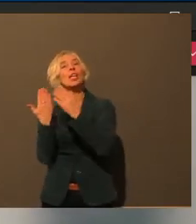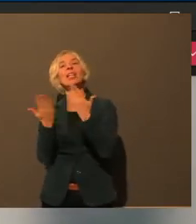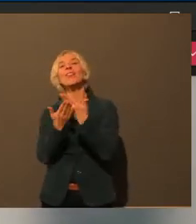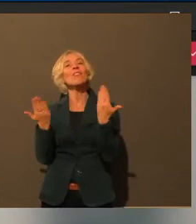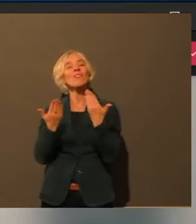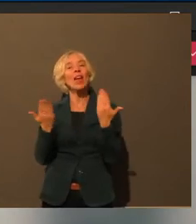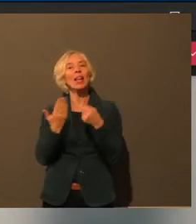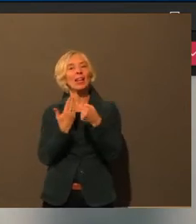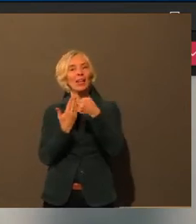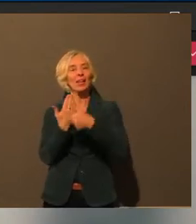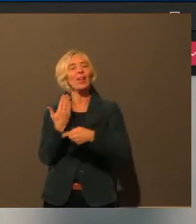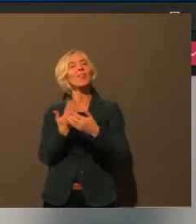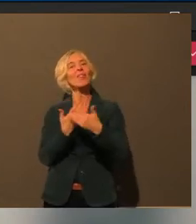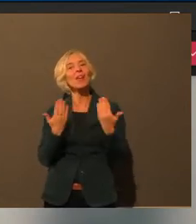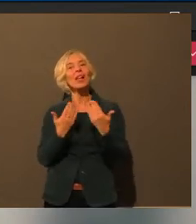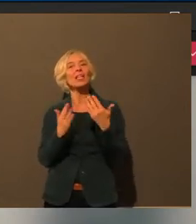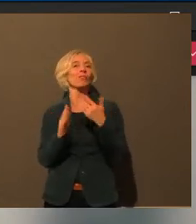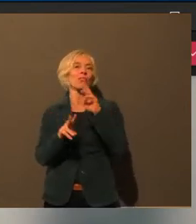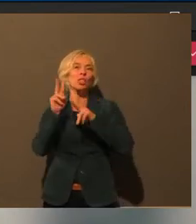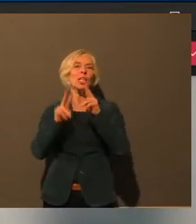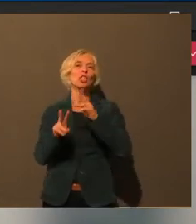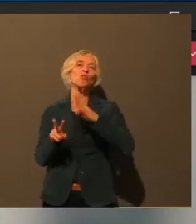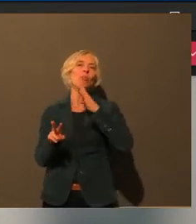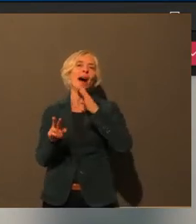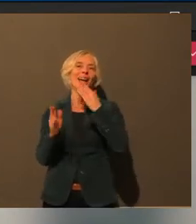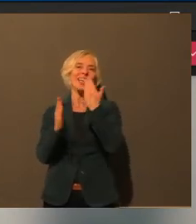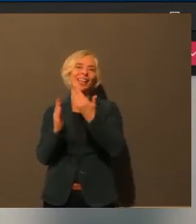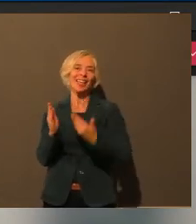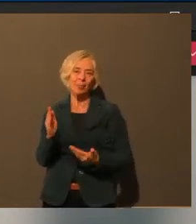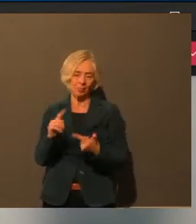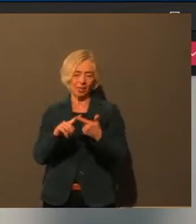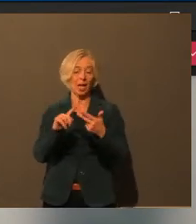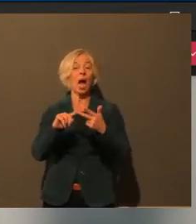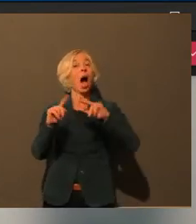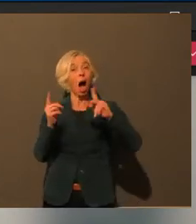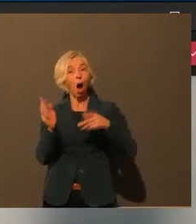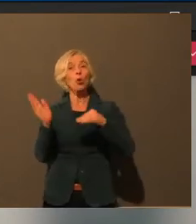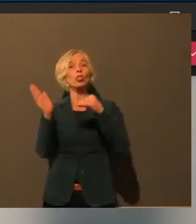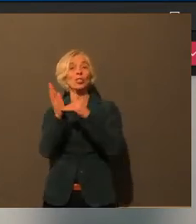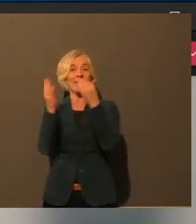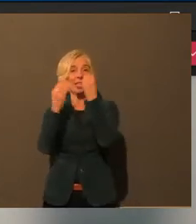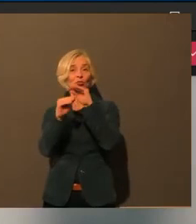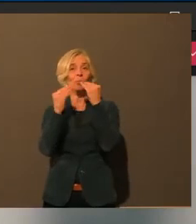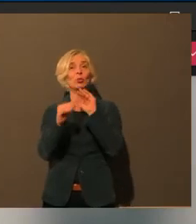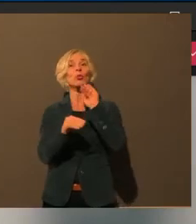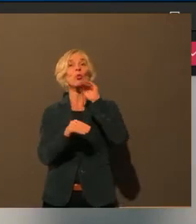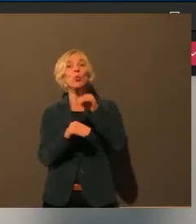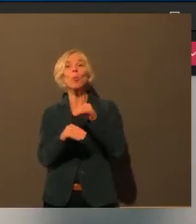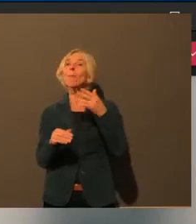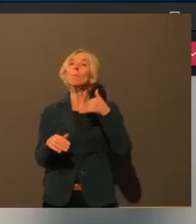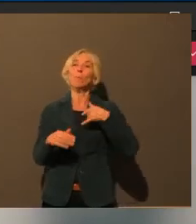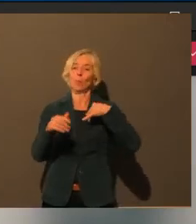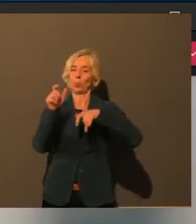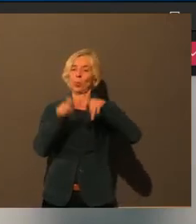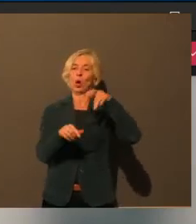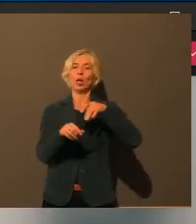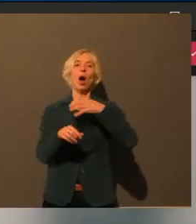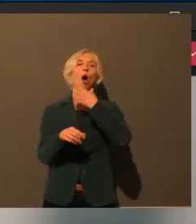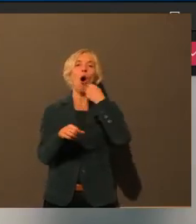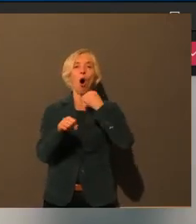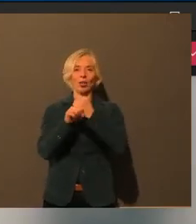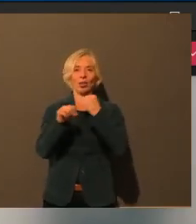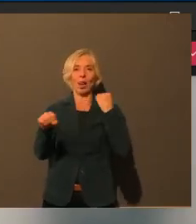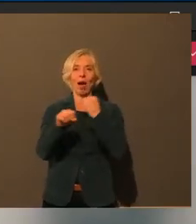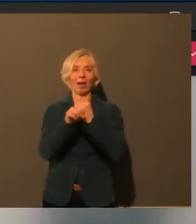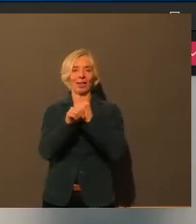für den Fall der Fälle. Aber es stehen zum Beispiel auch die Telefonnummern von der Bürgerhotline drauf. Und es steht zum Beispiel auch drauf, dieses Thema Augsburg